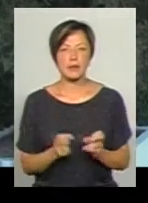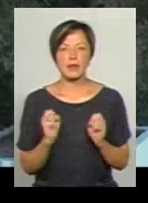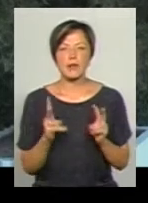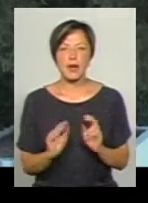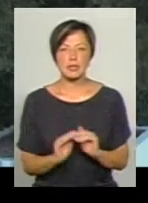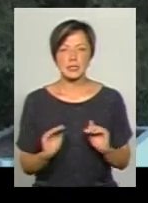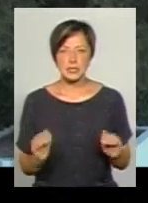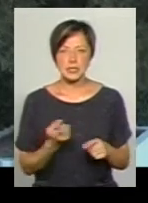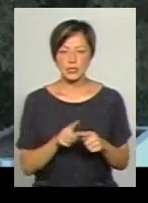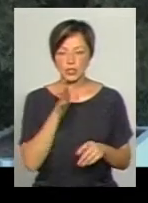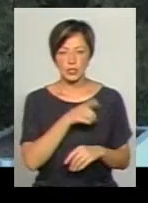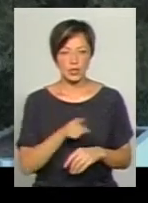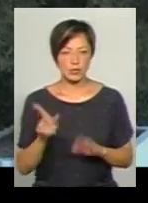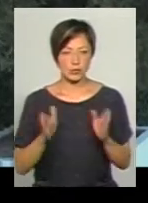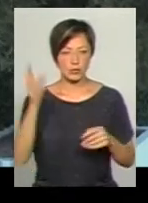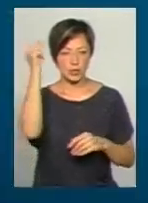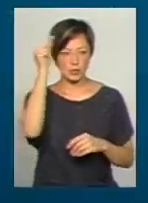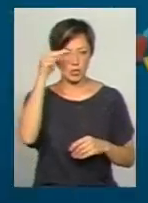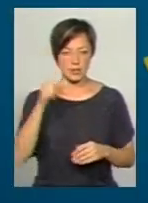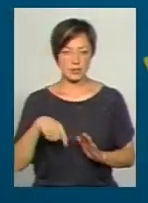діти в цей час будуть навчатися.